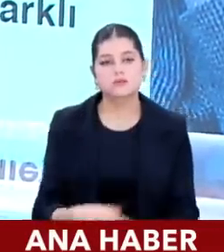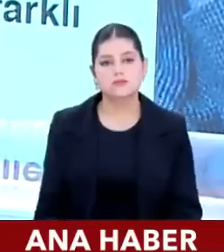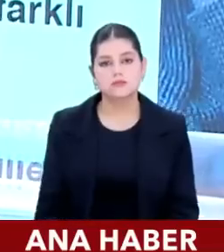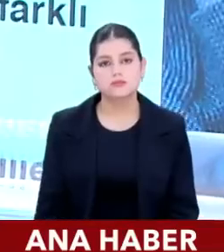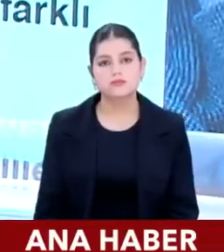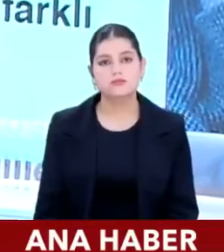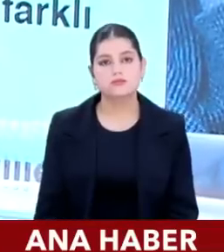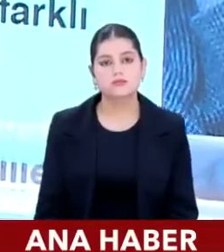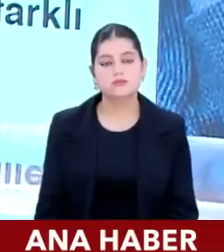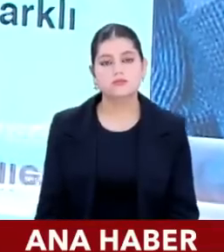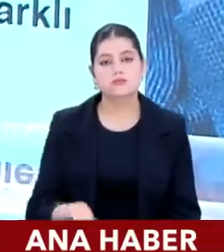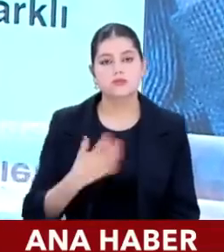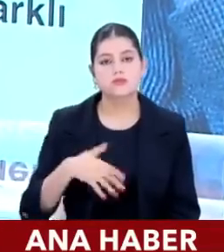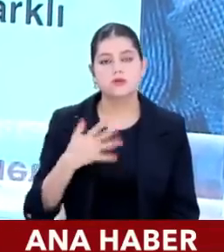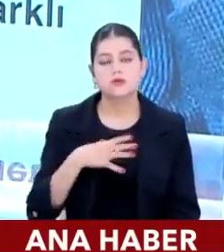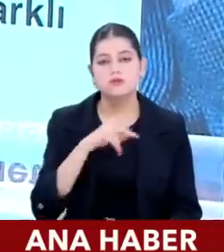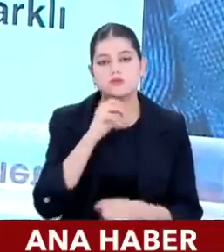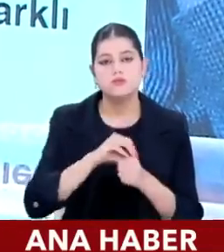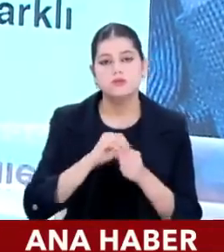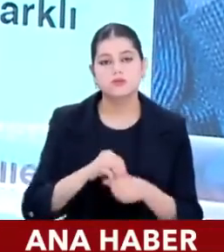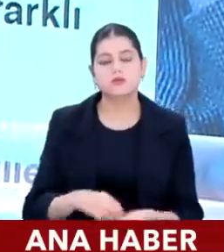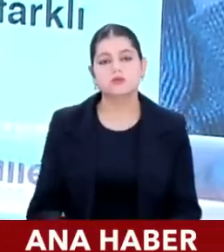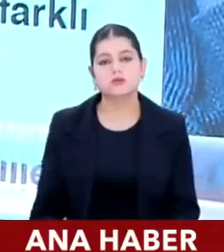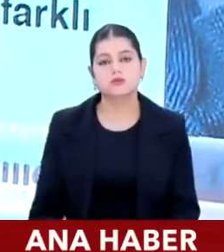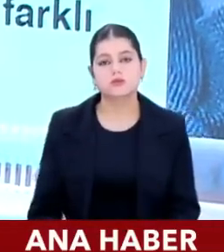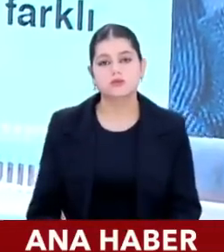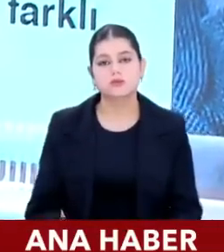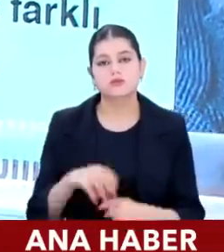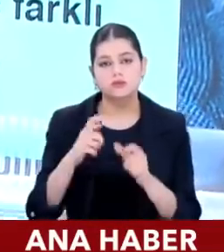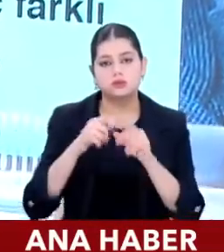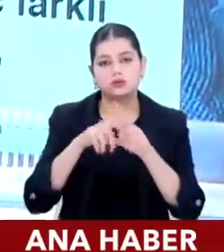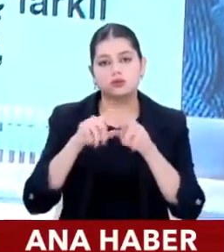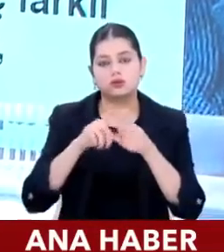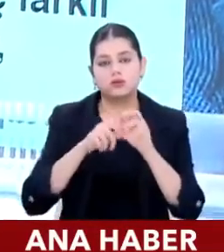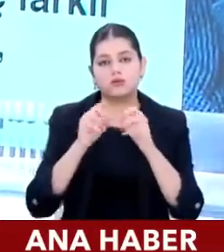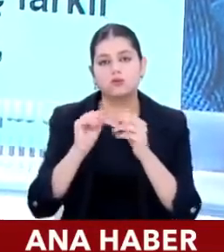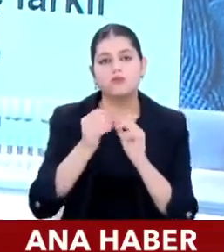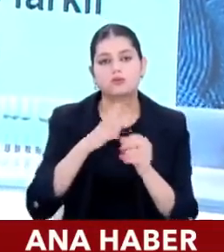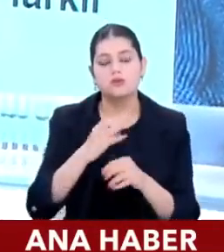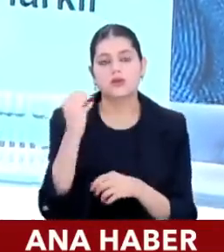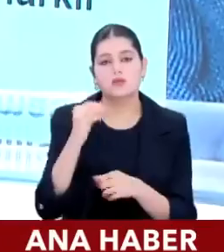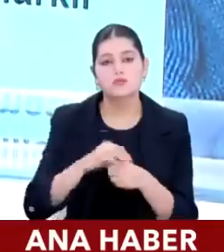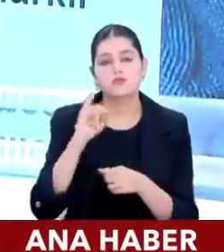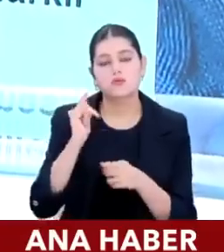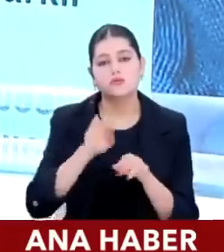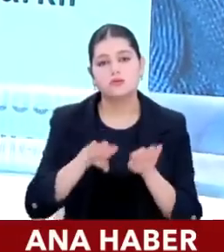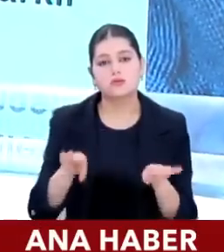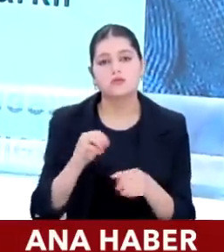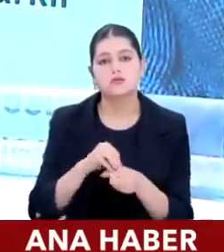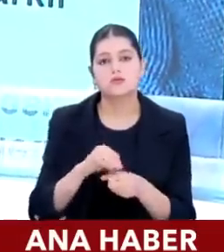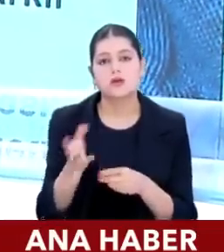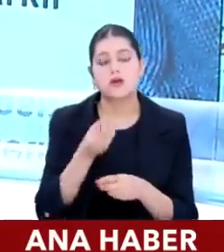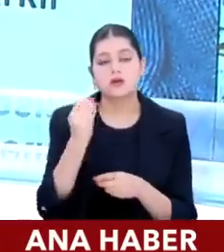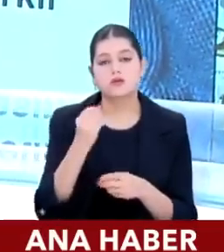Ve tabii en çok merak edilen boyutlardan biri senaryolar meselesi. İyimser, kötümser ve